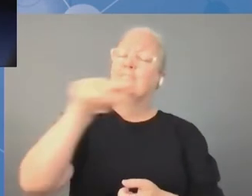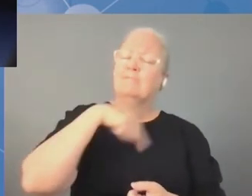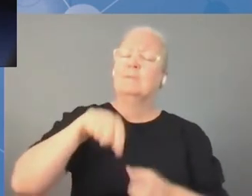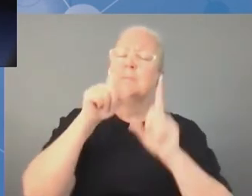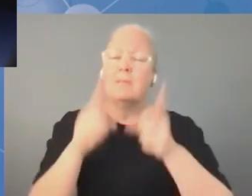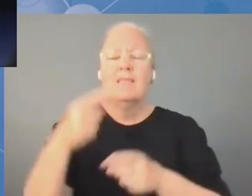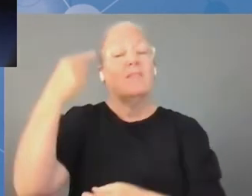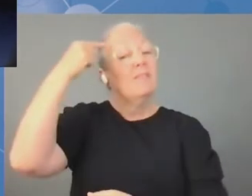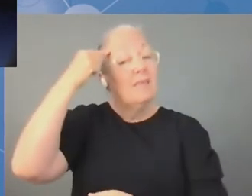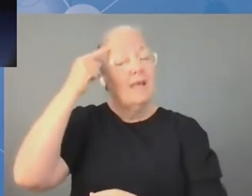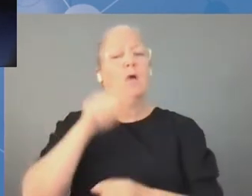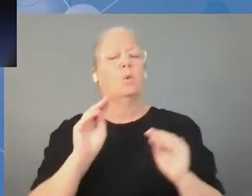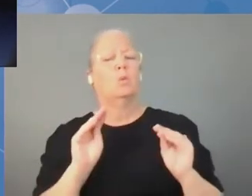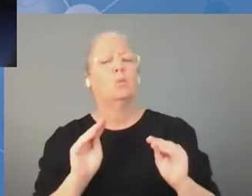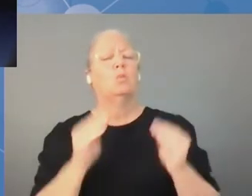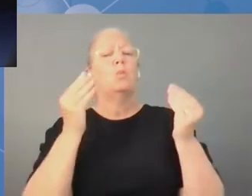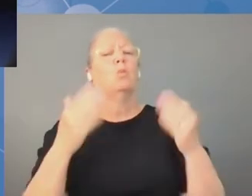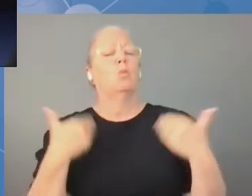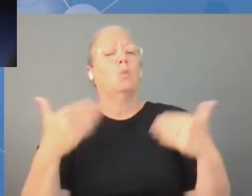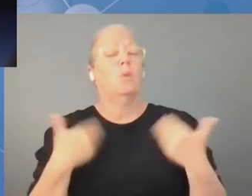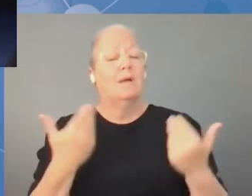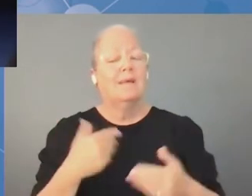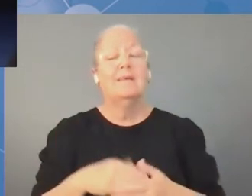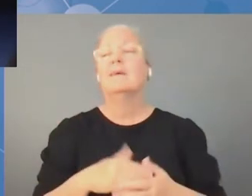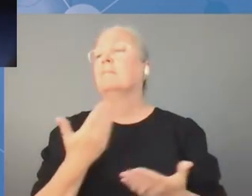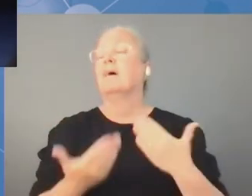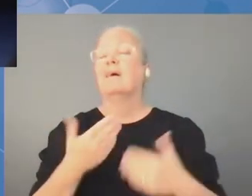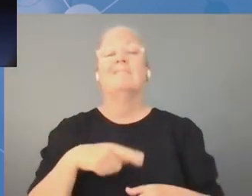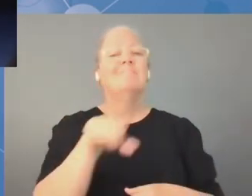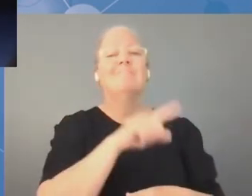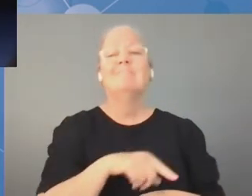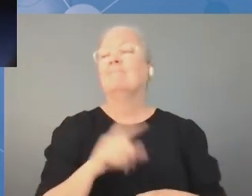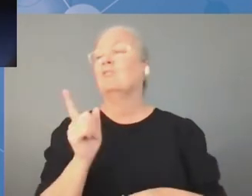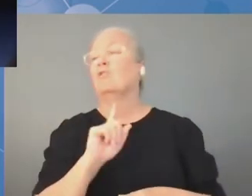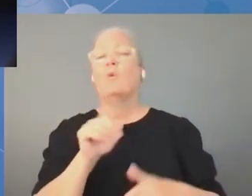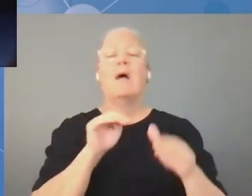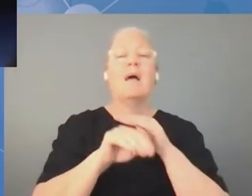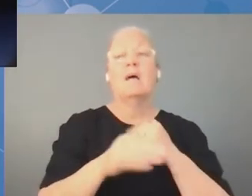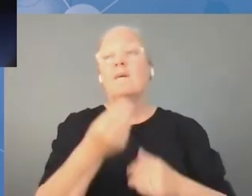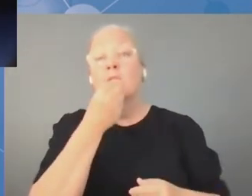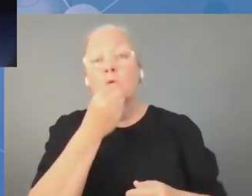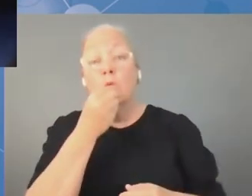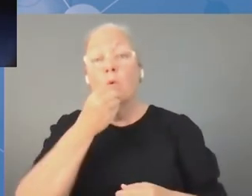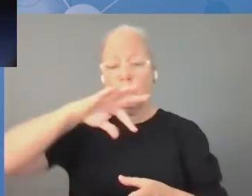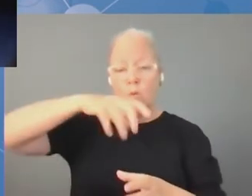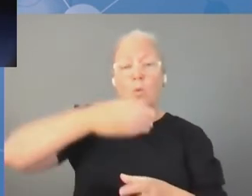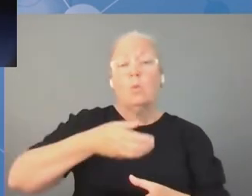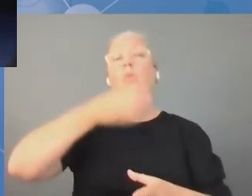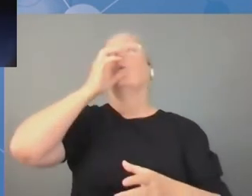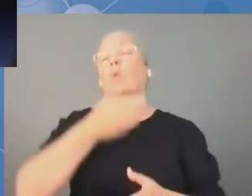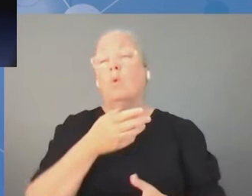bezpieczeństwa żywnościowego, bo nie mają dostępu do wolności podróżowania po świecie.